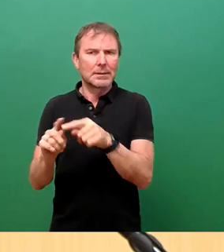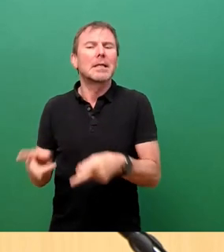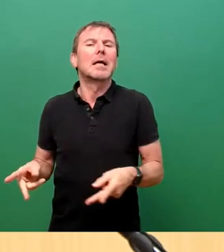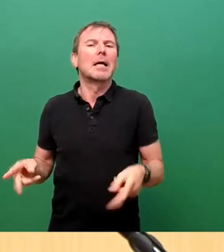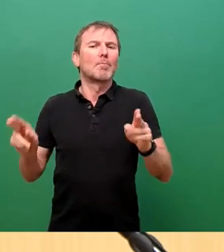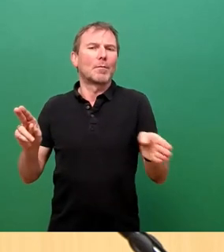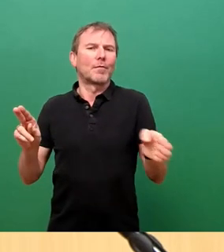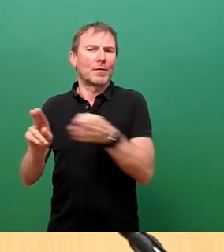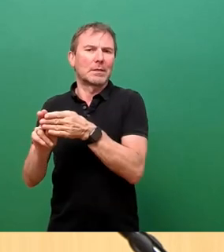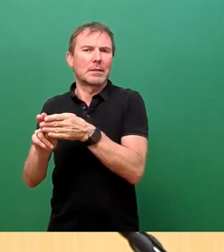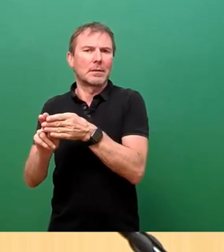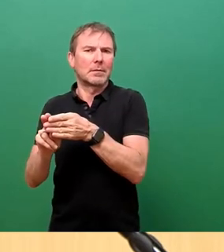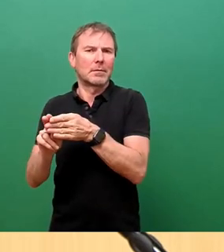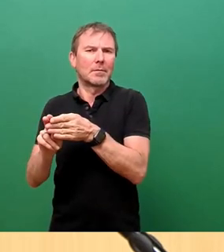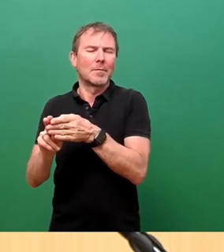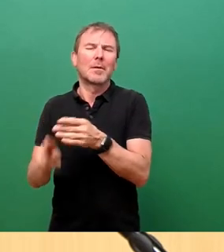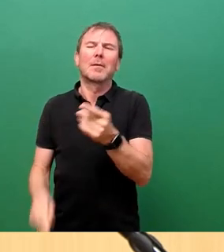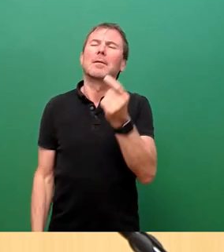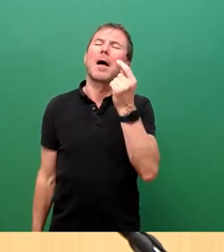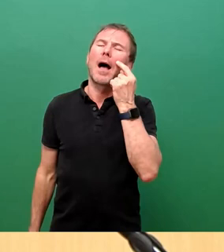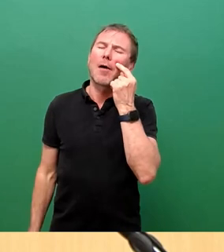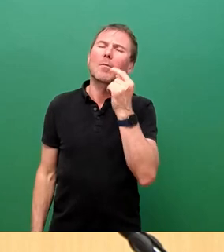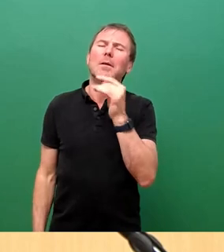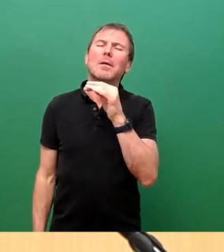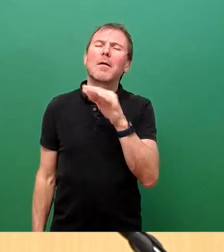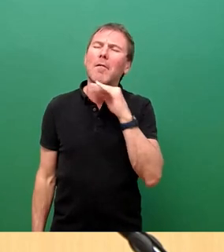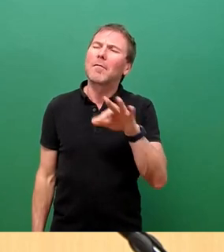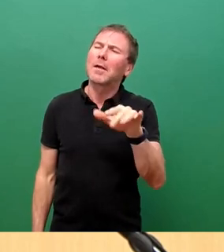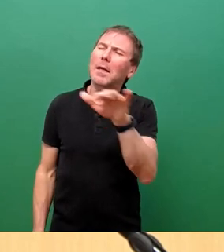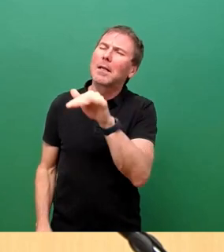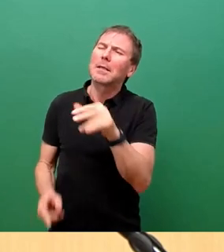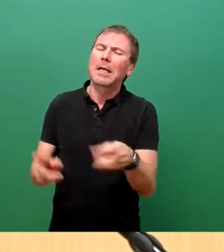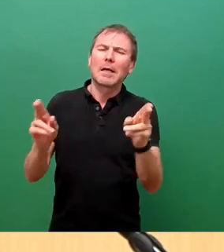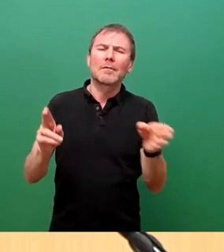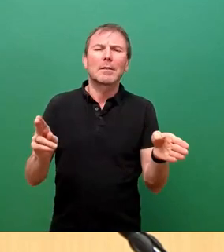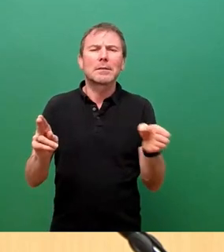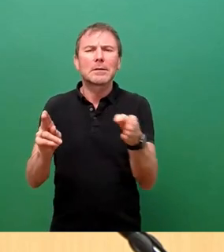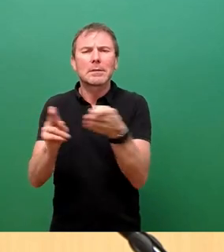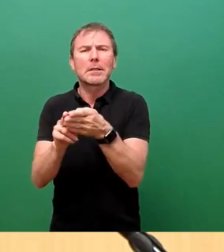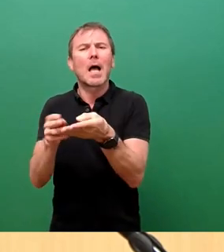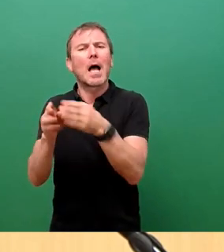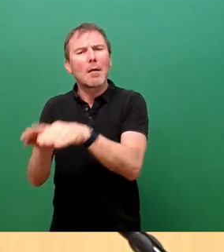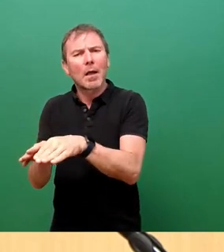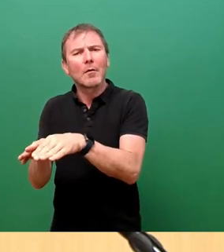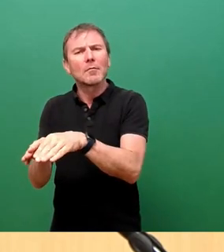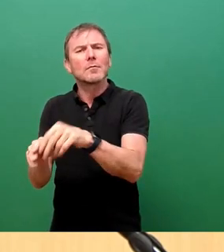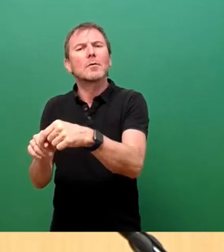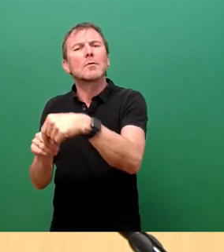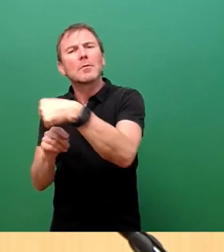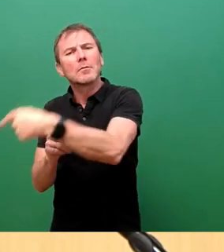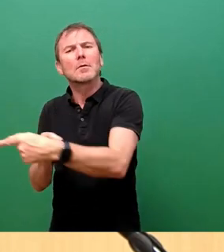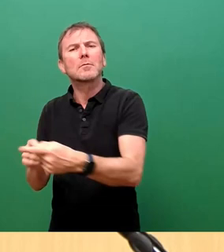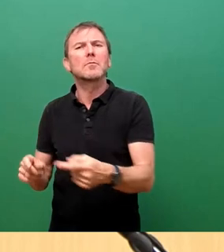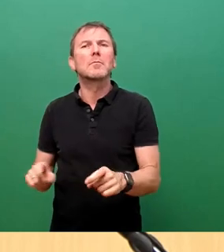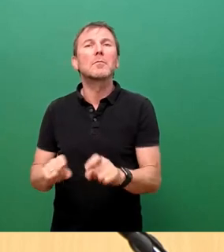Und es spricht im Moment viel dafür, dass diese Frist ablaufen wird, ohne dass es größere Aufregung am